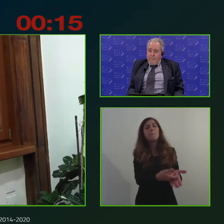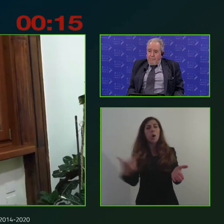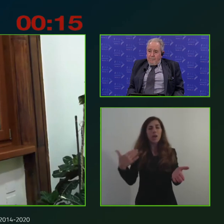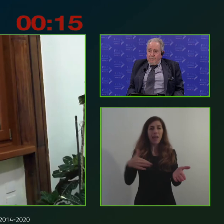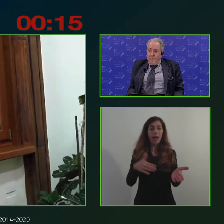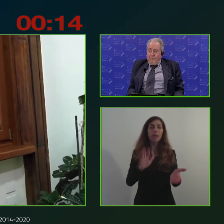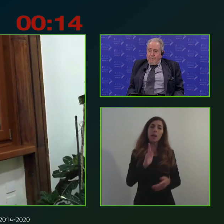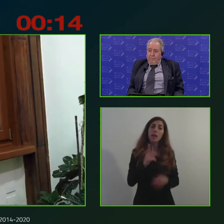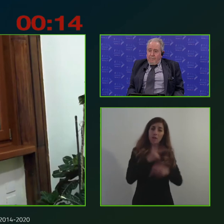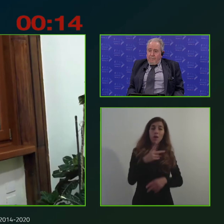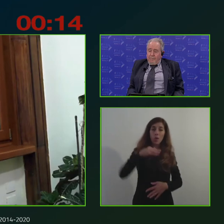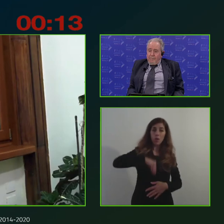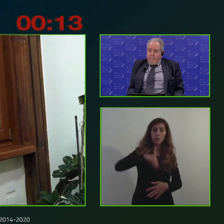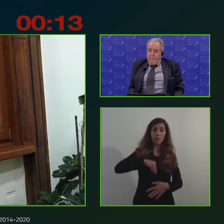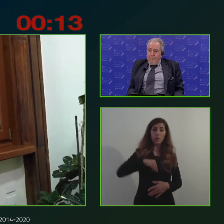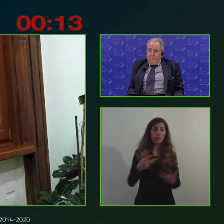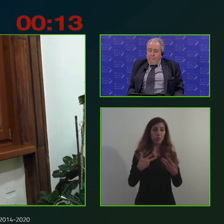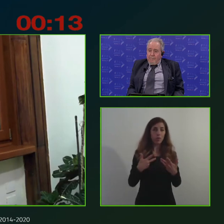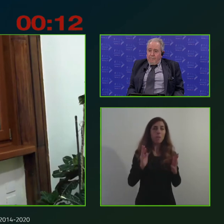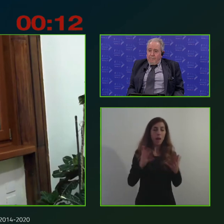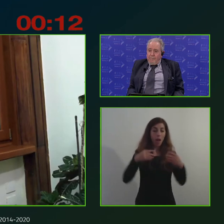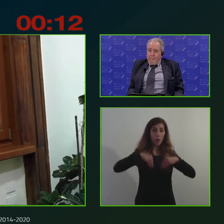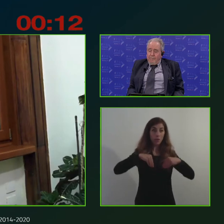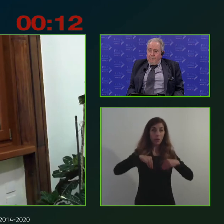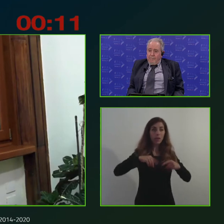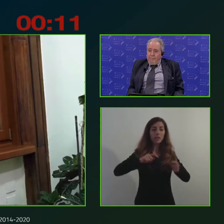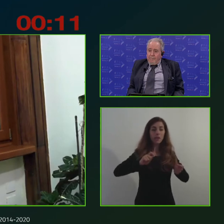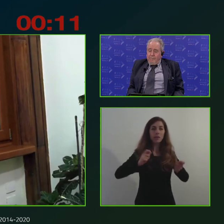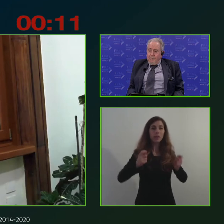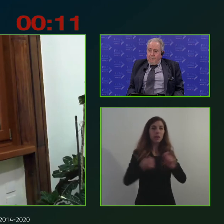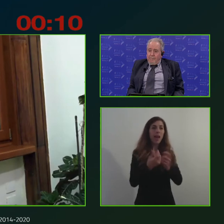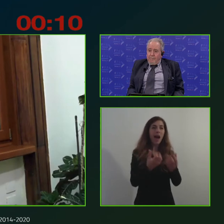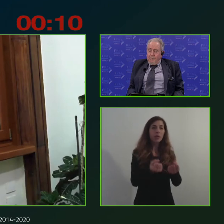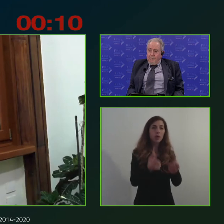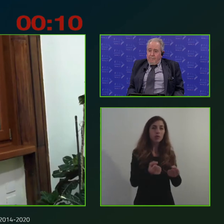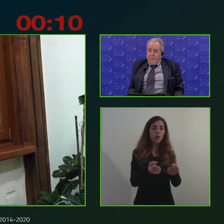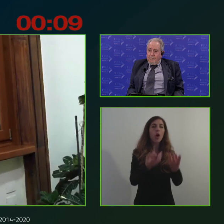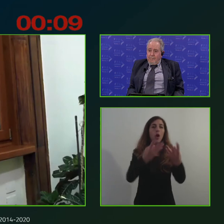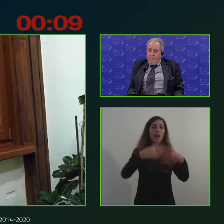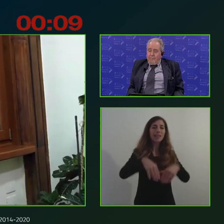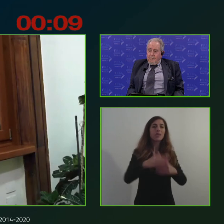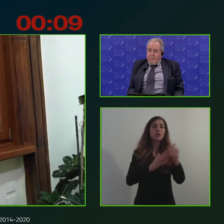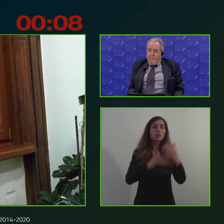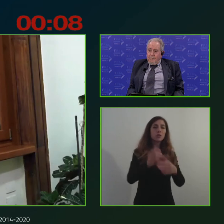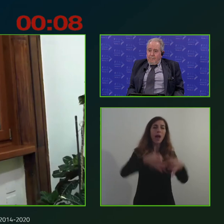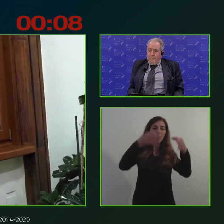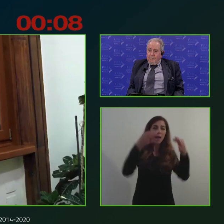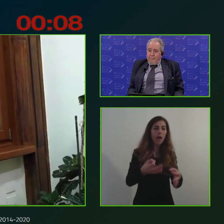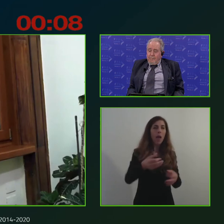consapevolezza ovviamente all'attuazione e all'organizzazione strutturata di processi che che